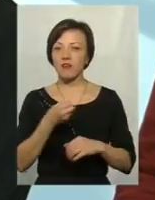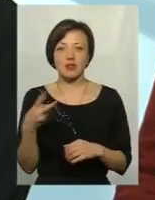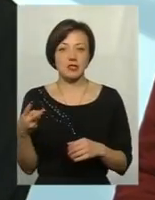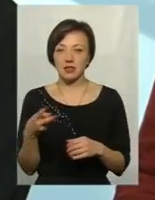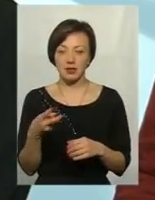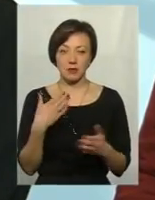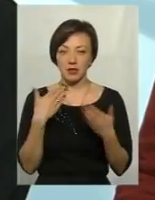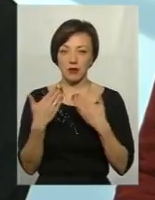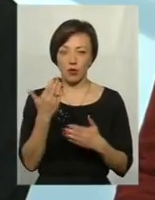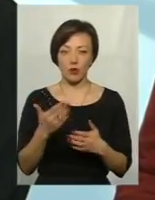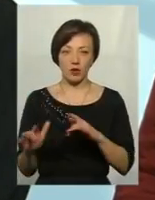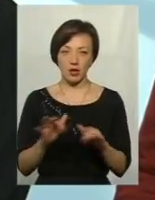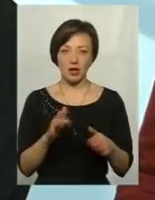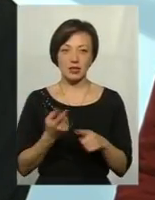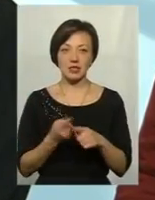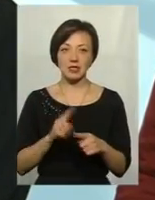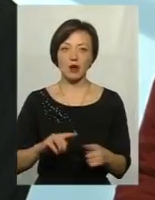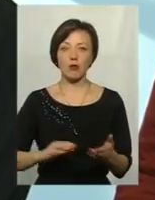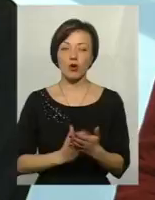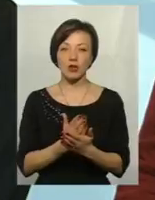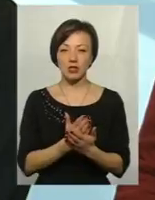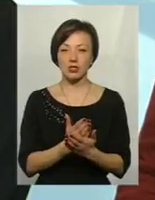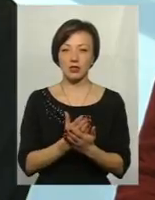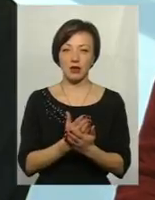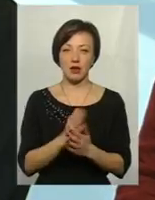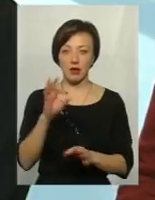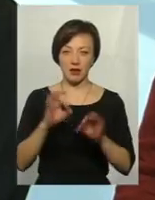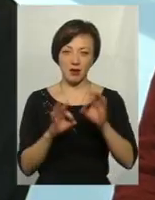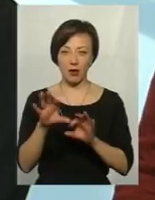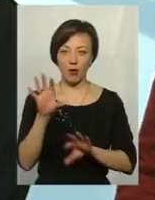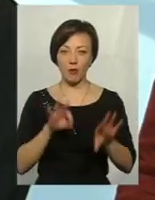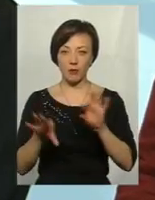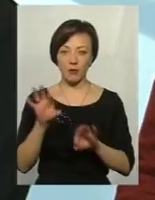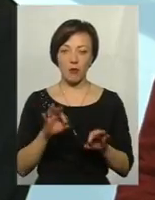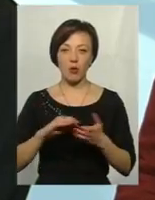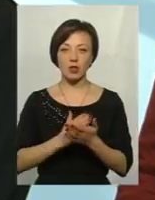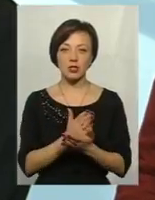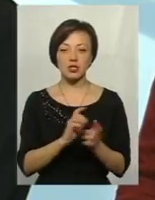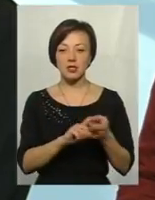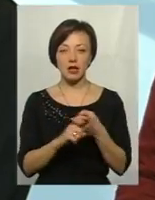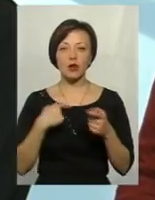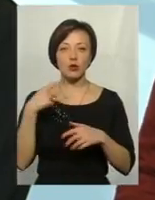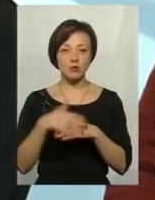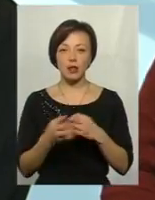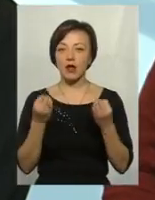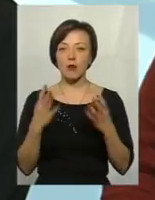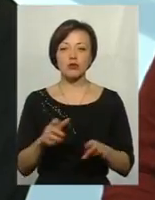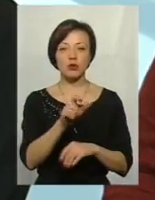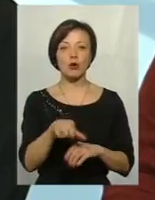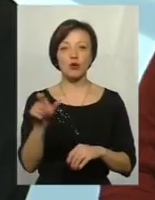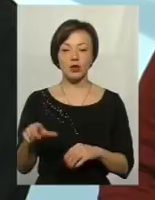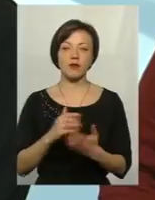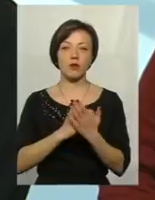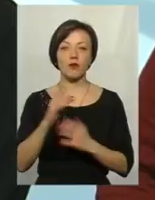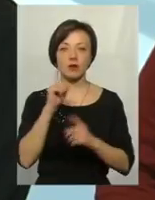професійна оцінка його діяльності, а це політична кон'юнктура і політична залежність. Тому я розумію, як сьогодні не просто тим людям, які є в